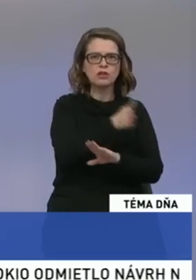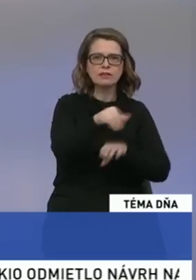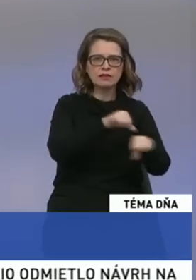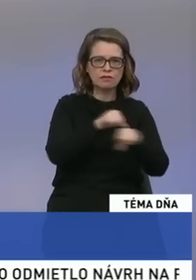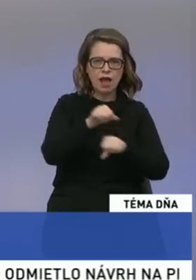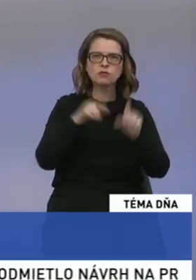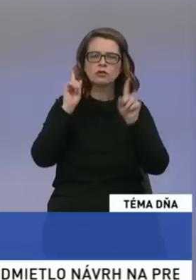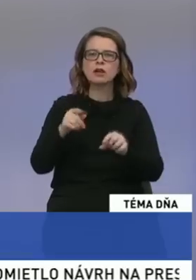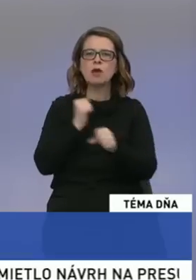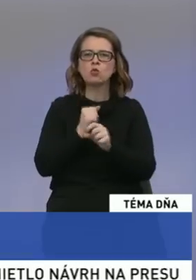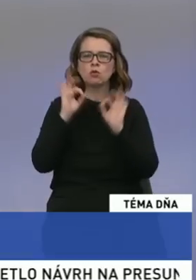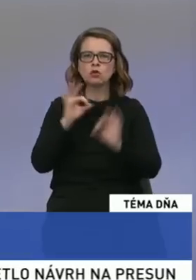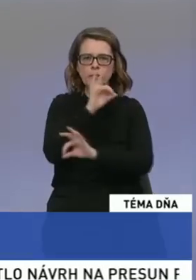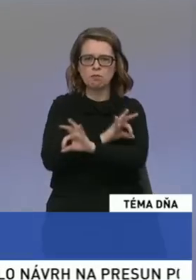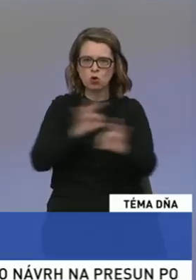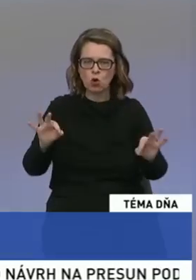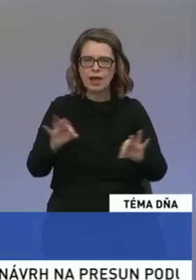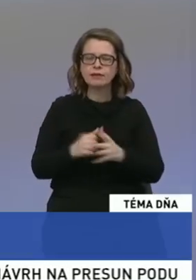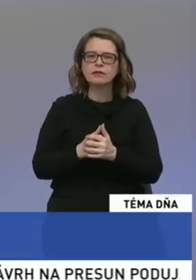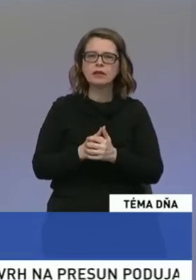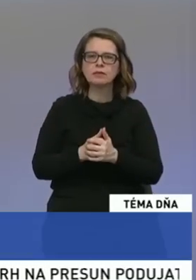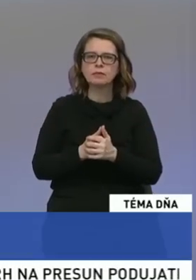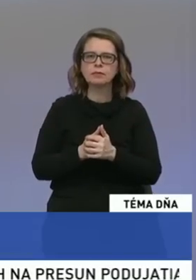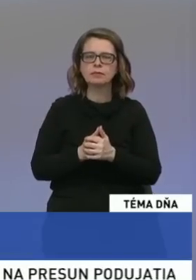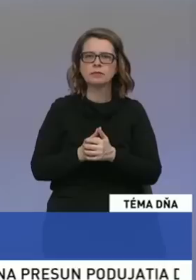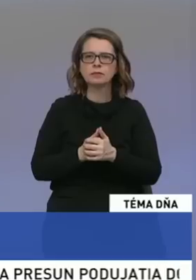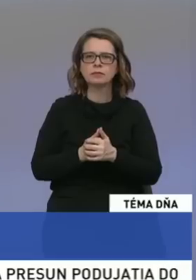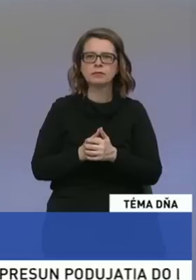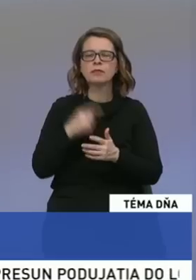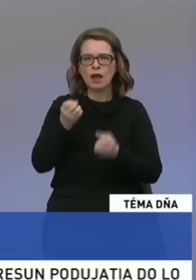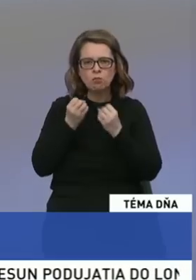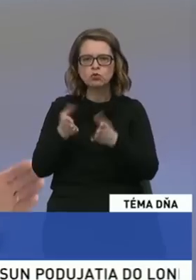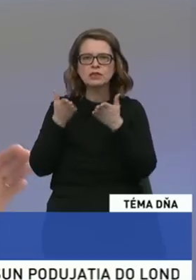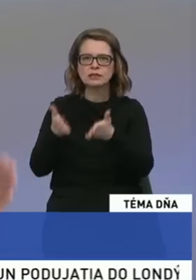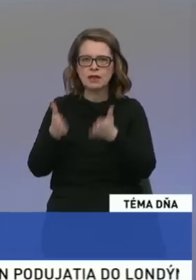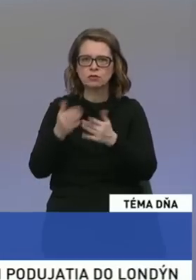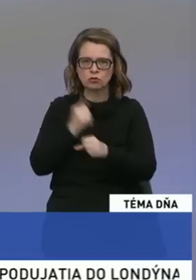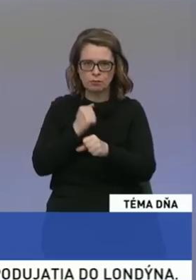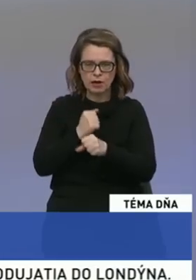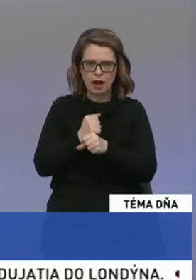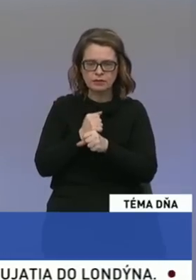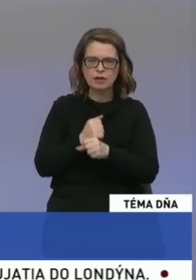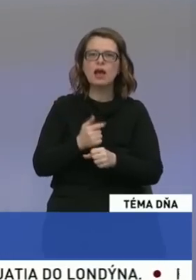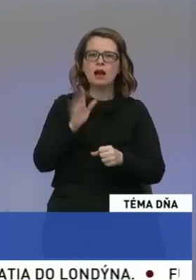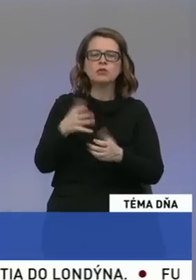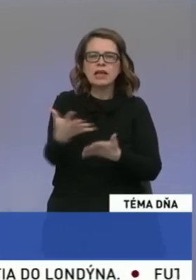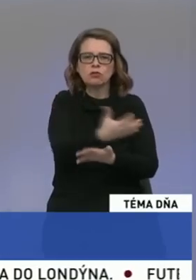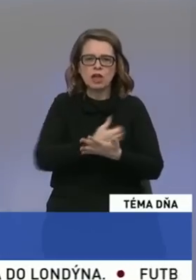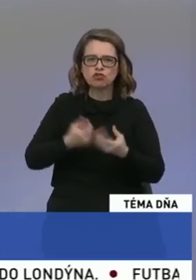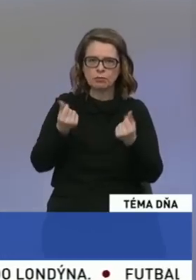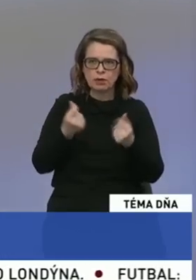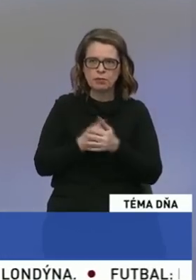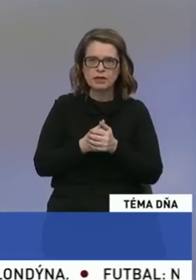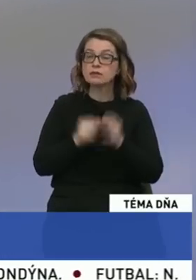pripraviť naozaj dobre projekty z hľadiska vyšších úmerých celkov a rýchlo sa do toho pustiť, pretože naozaj je to posledné obdobie, keď sa dá čerpať. To je